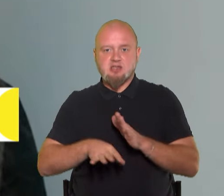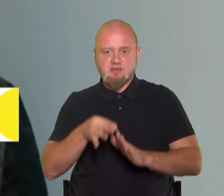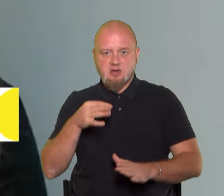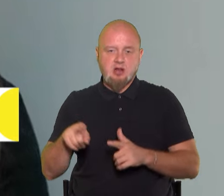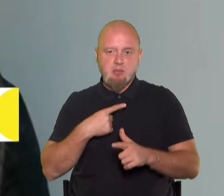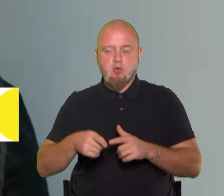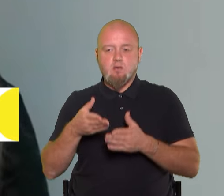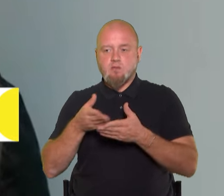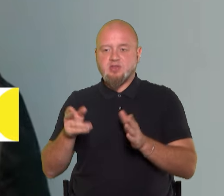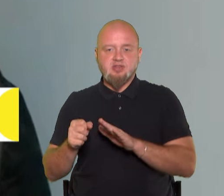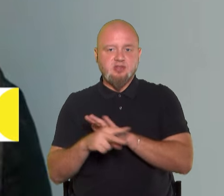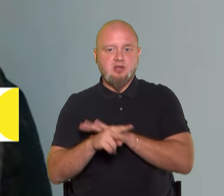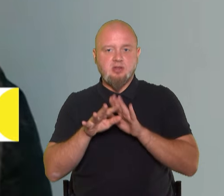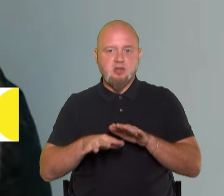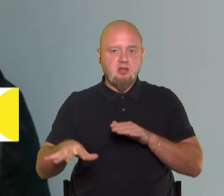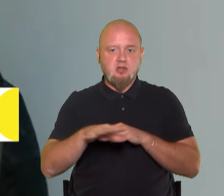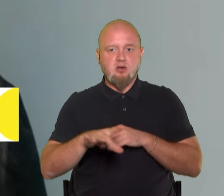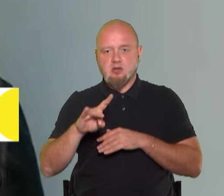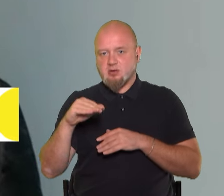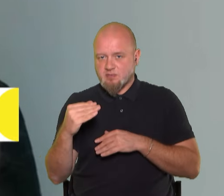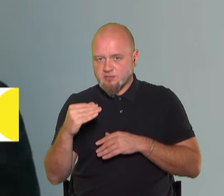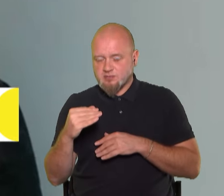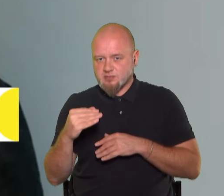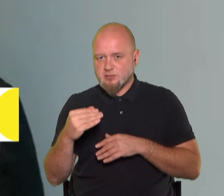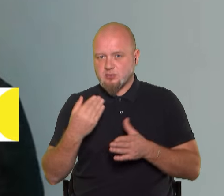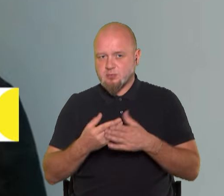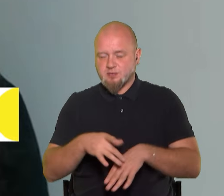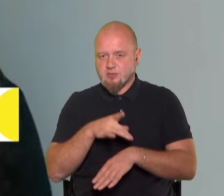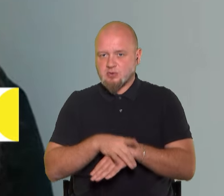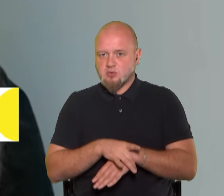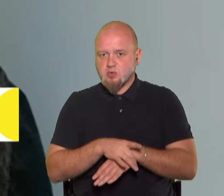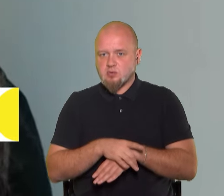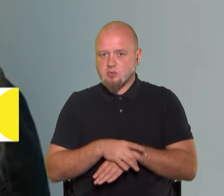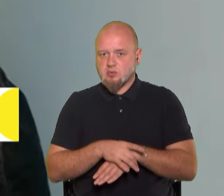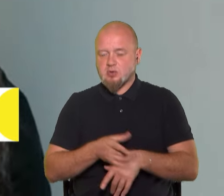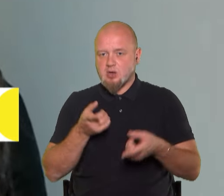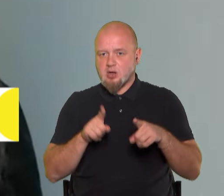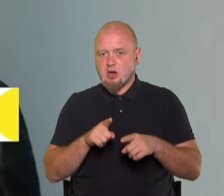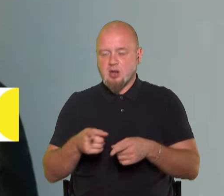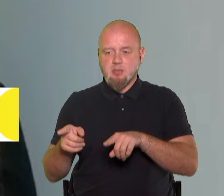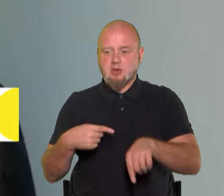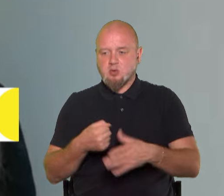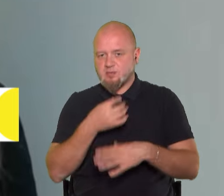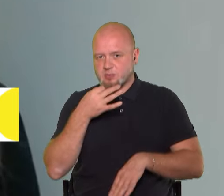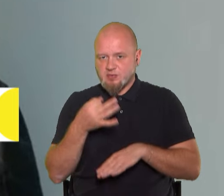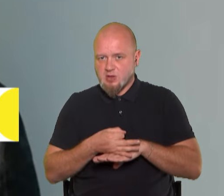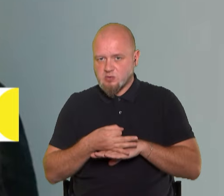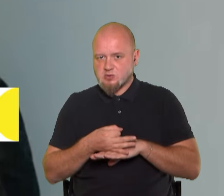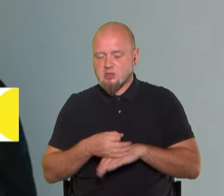або вони тікають на територію Російської Федерації. Тобто, фактично, реальне притягнення до відповідальності,